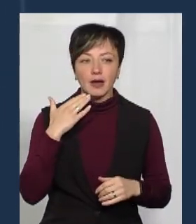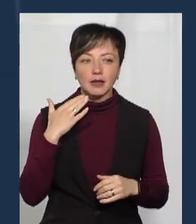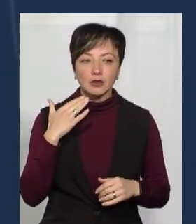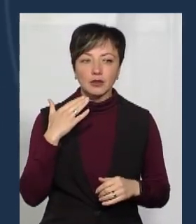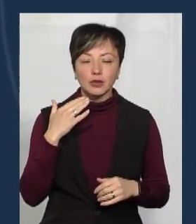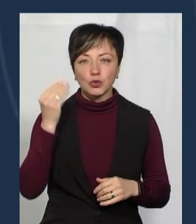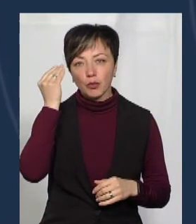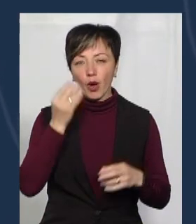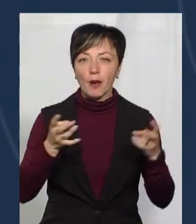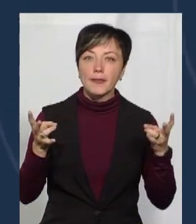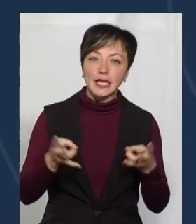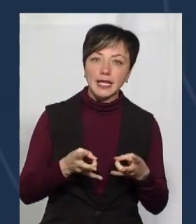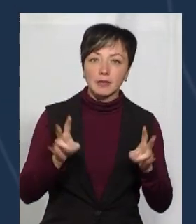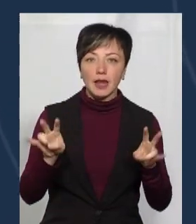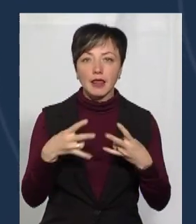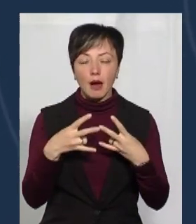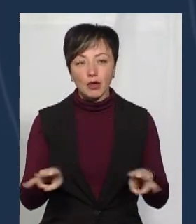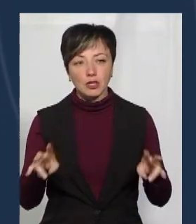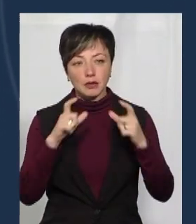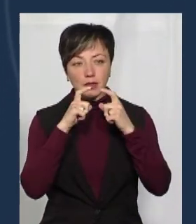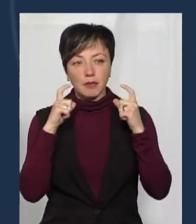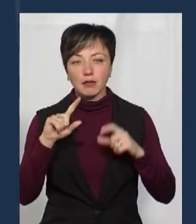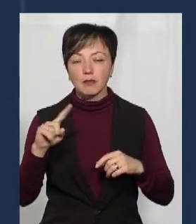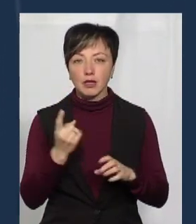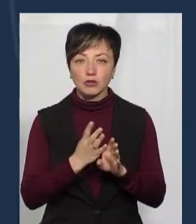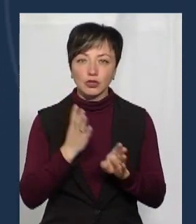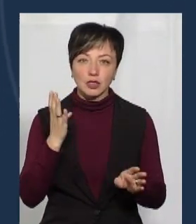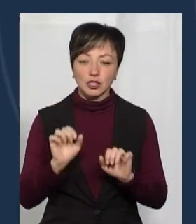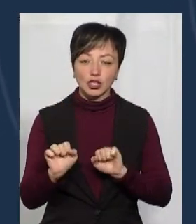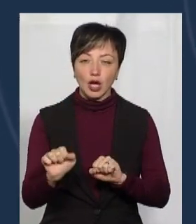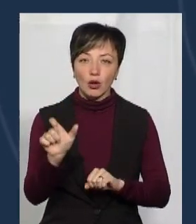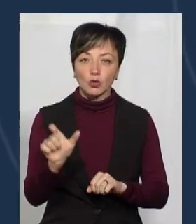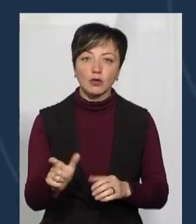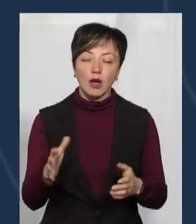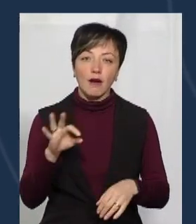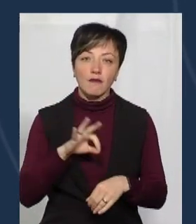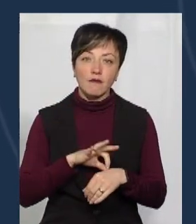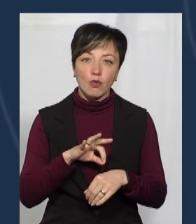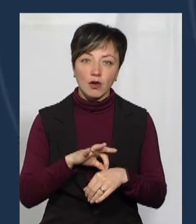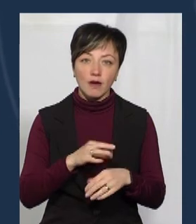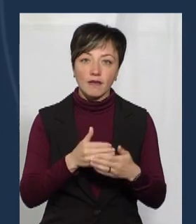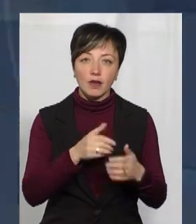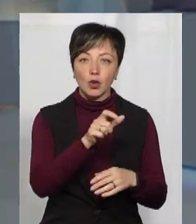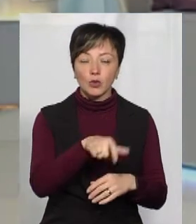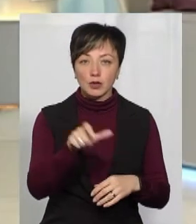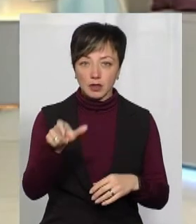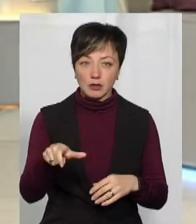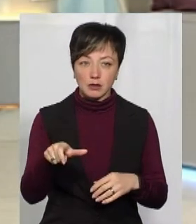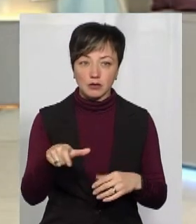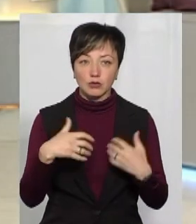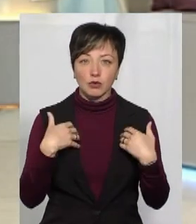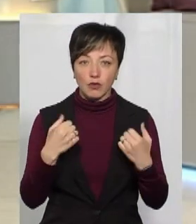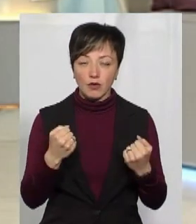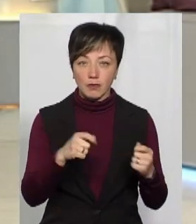того, чи потрібна маска, чи не потрібна. В першу чергу, вона захищає людину, яка хвора, від людей, які здорові.